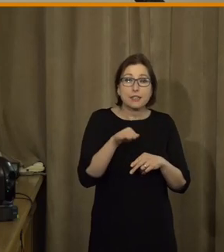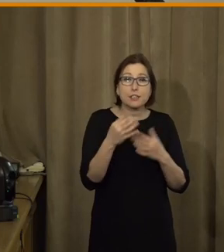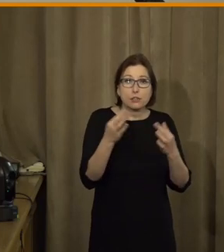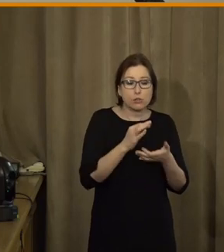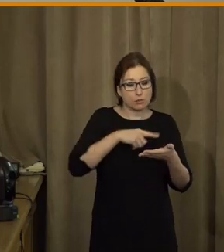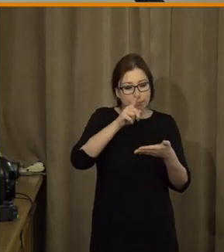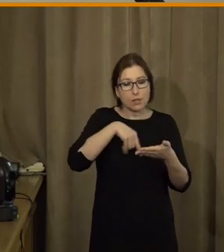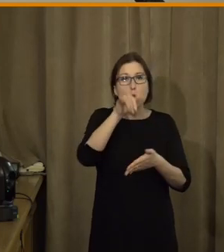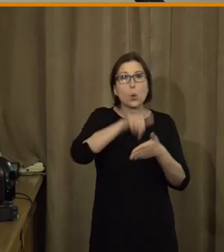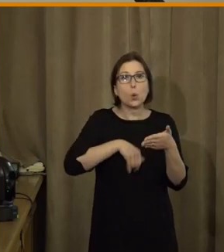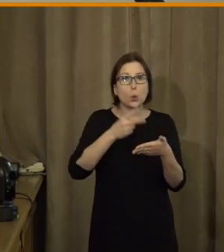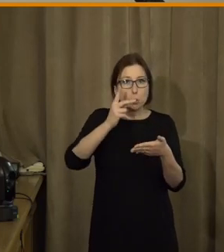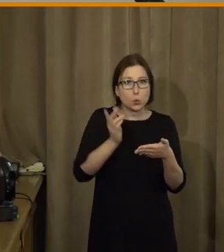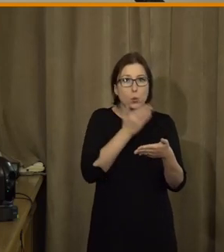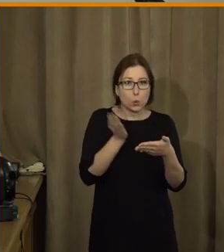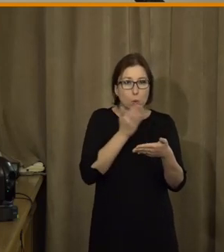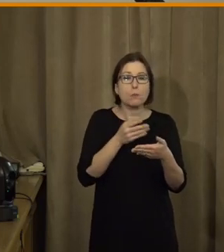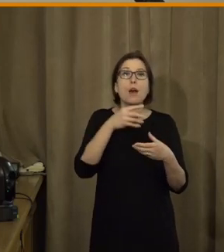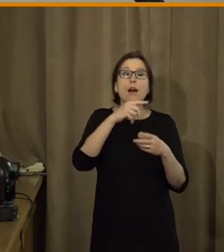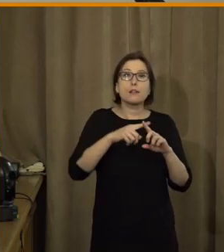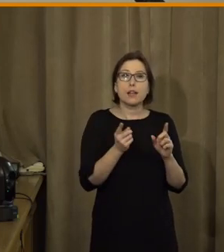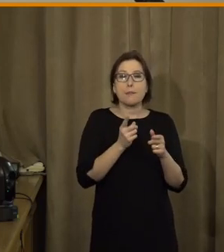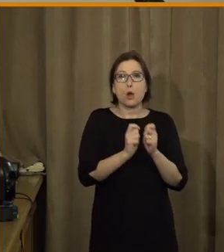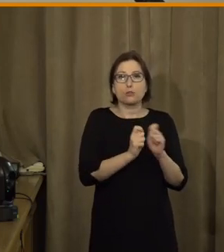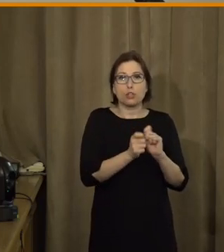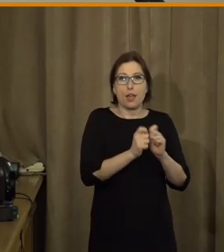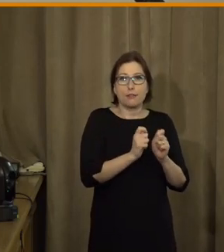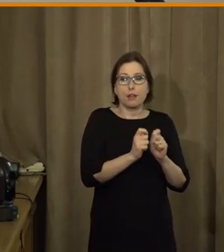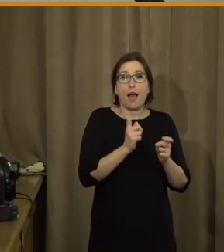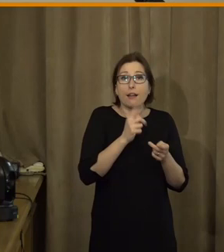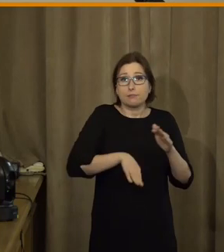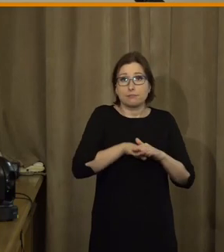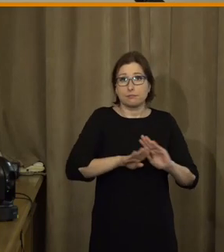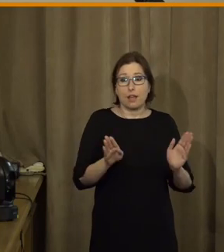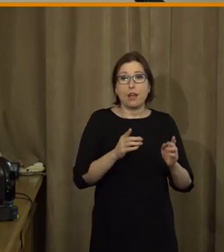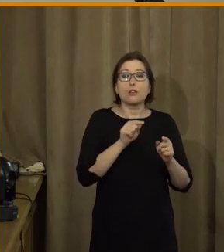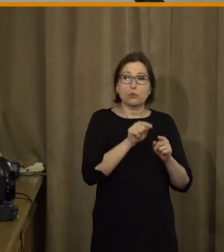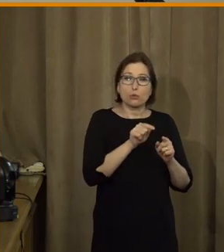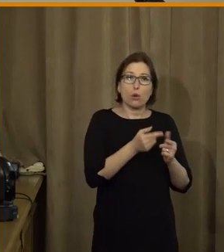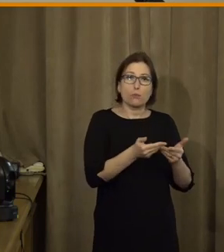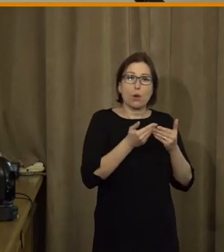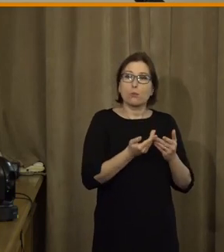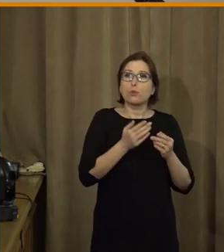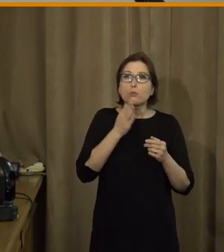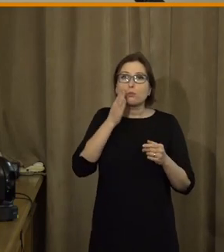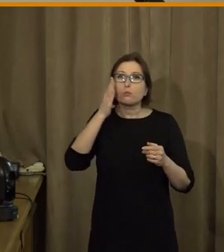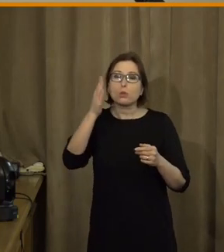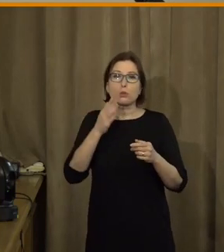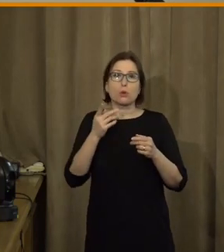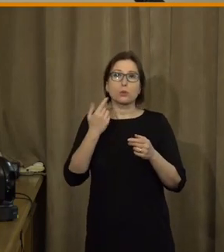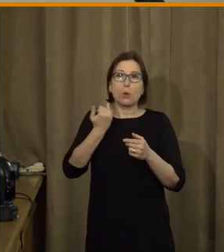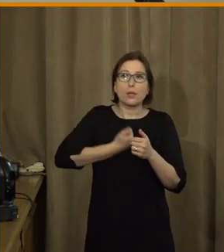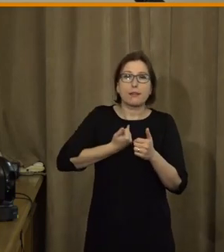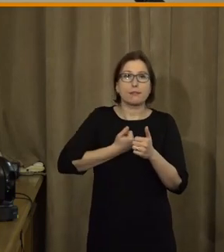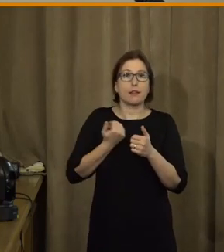prostě sjíždí YouTube a maximálně nějakou četovací aplikaci, ale to jim moc nepomůže jako pracovat s nějakou digitální